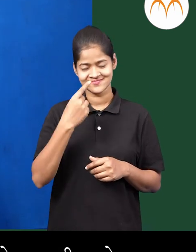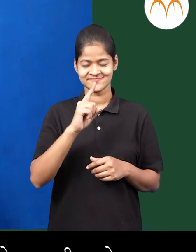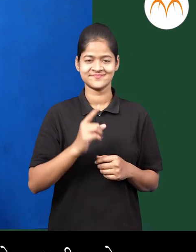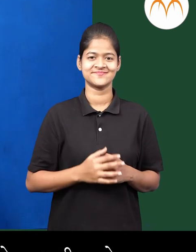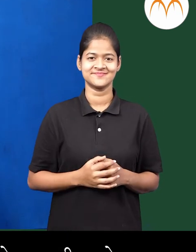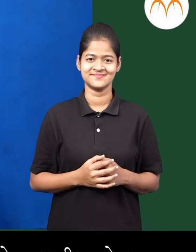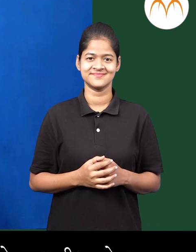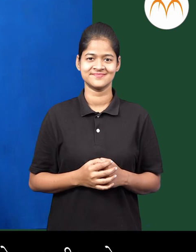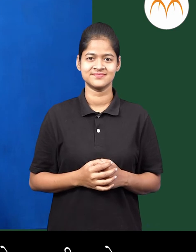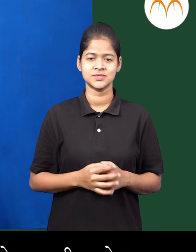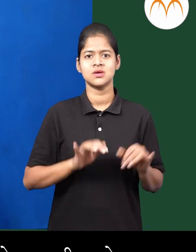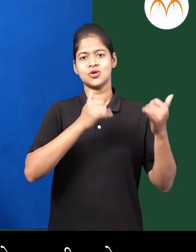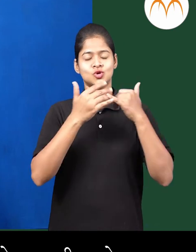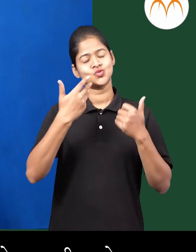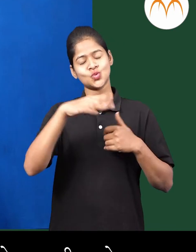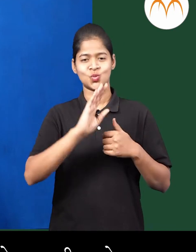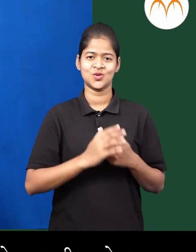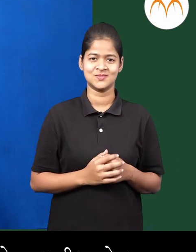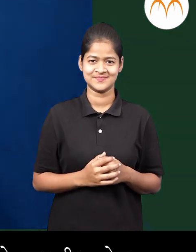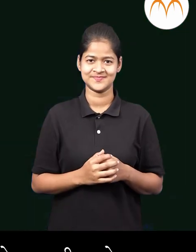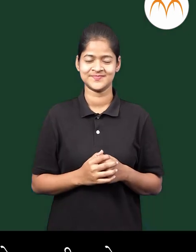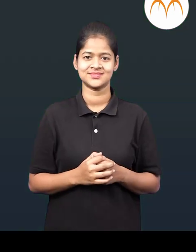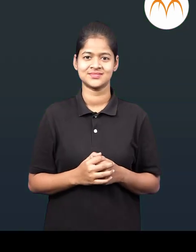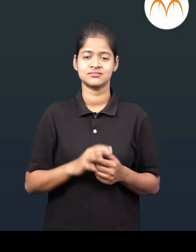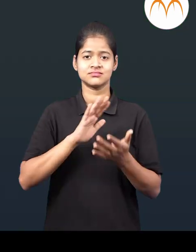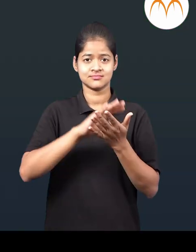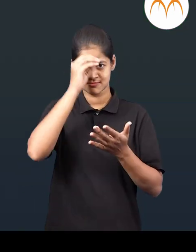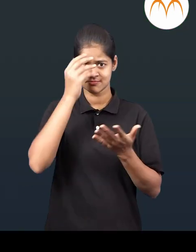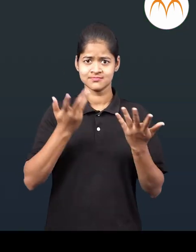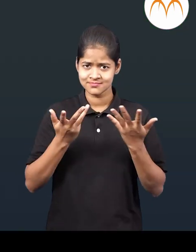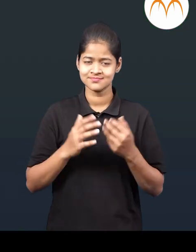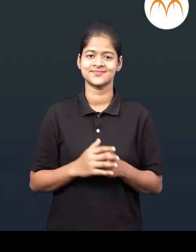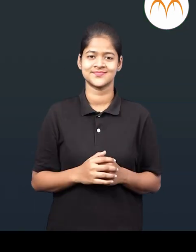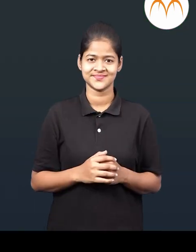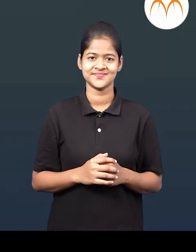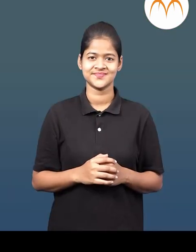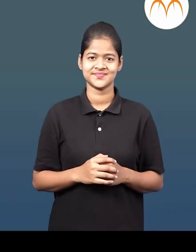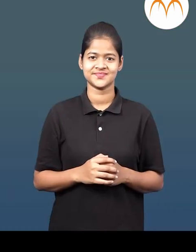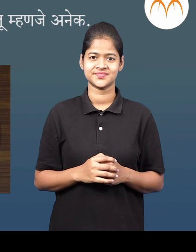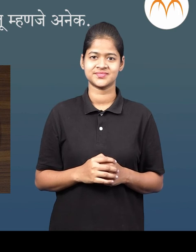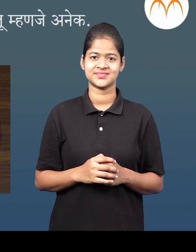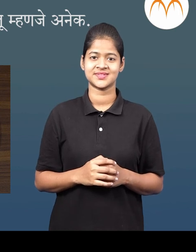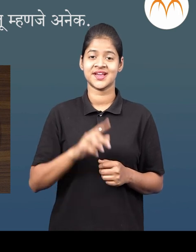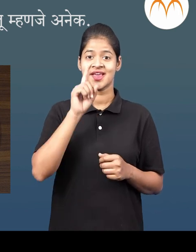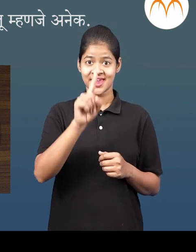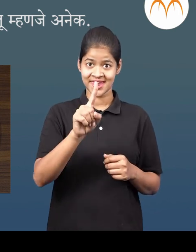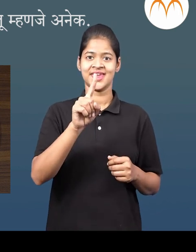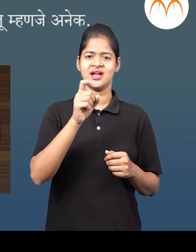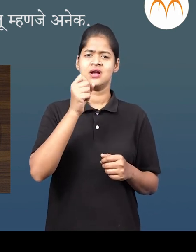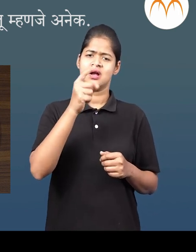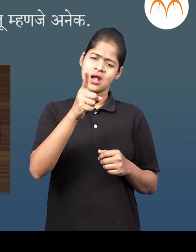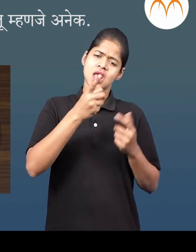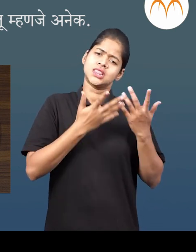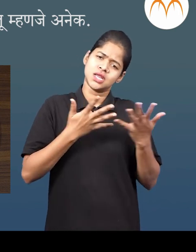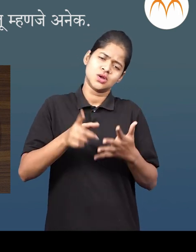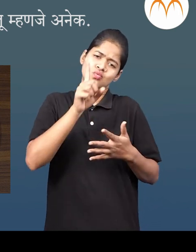चला, आता तुम्ही खेडाला गेलात्तरी चालेल आपन काई शिकलो? एक मंजे एकच